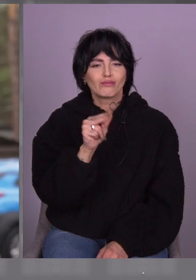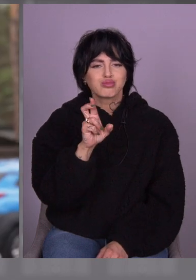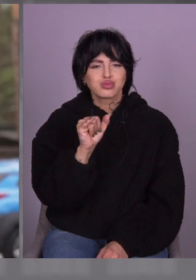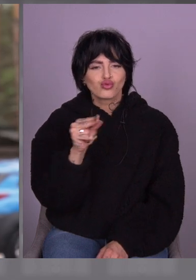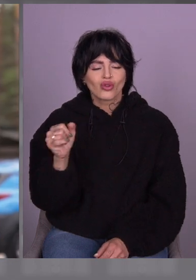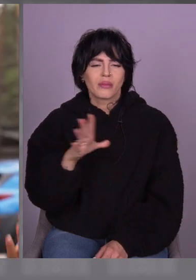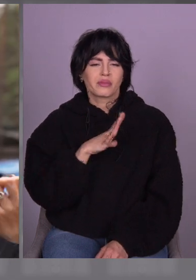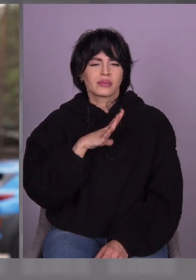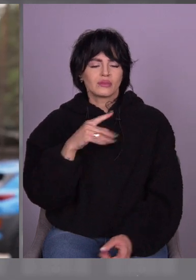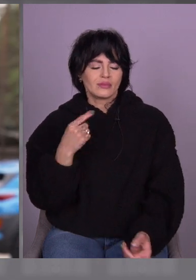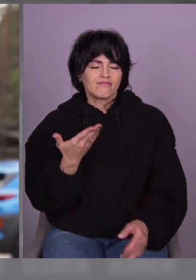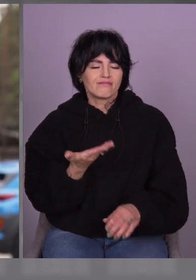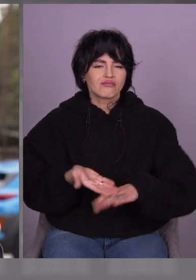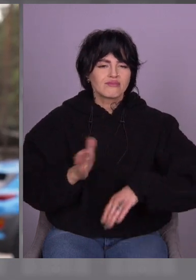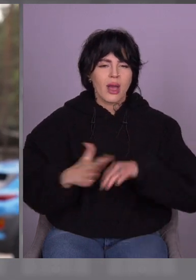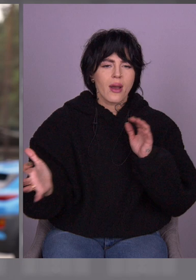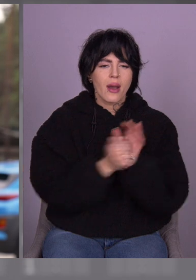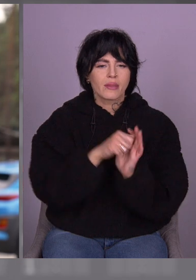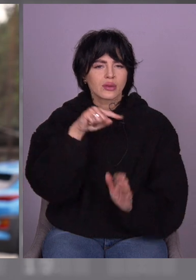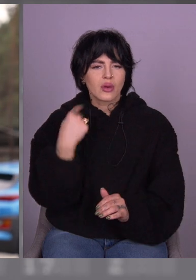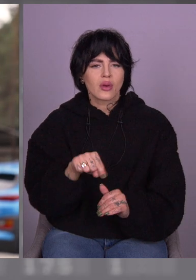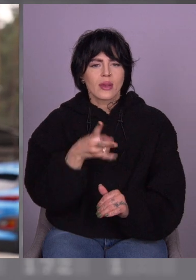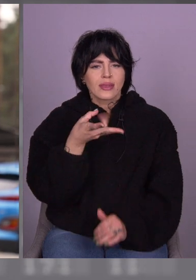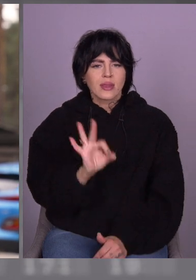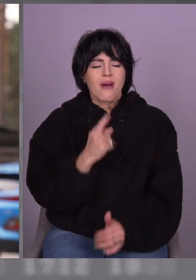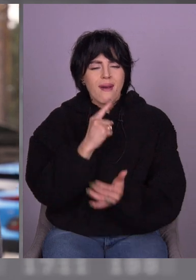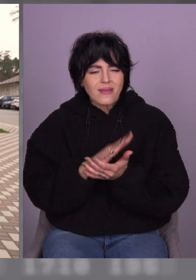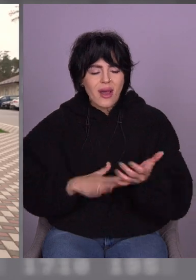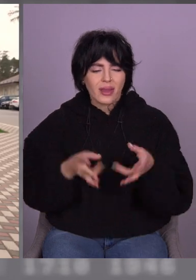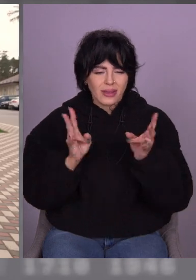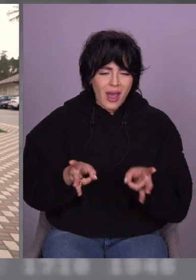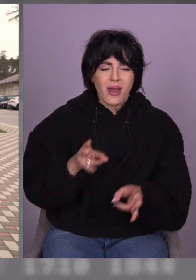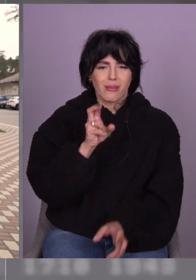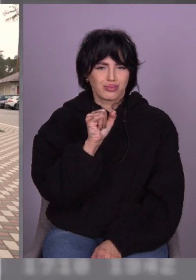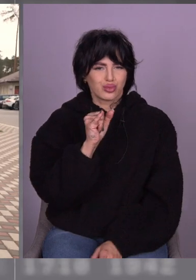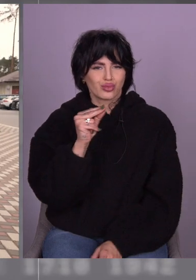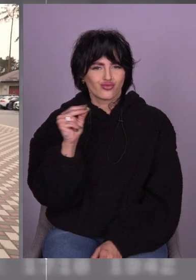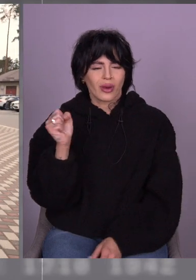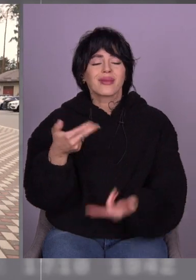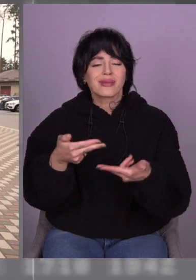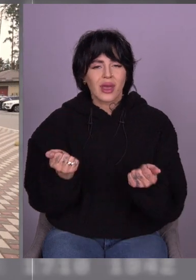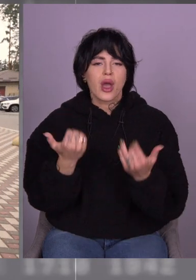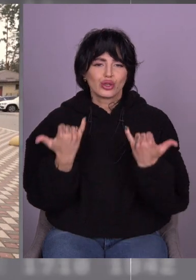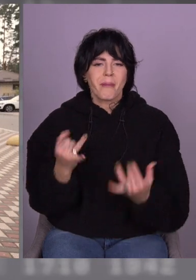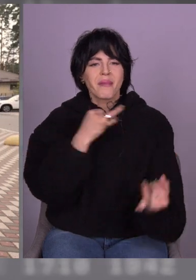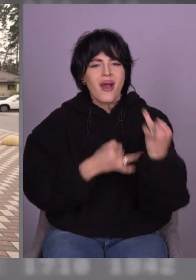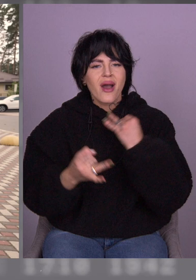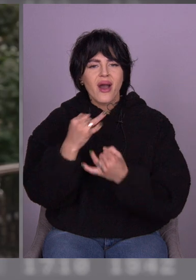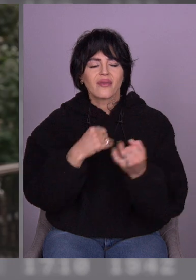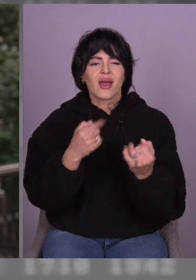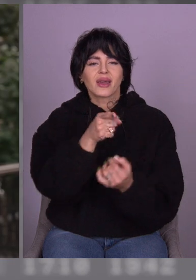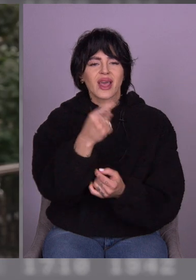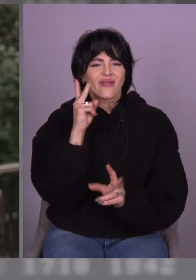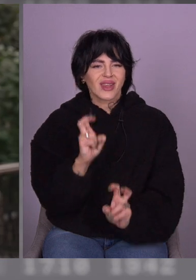вирує. Але яка така поранена, але вистояла, пережила окупацію. Ми сьогодні будемо говорити про це очима